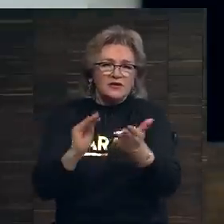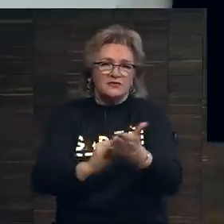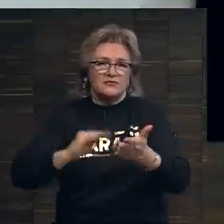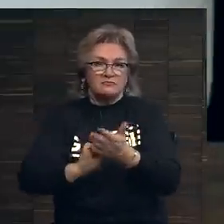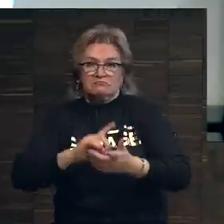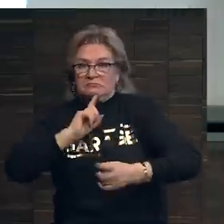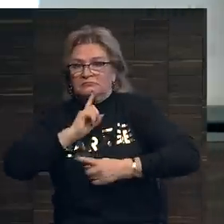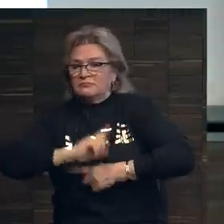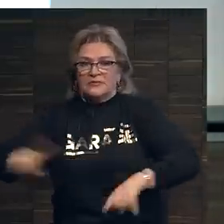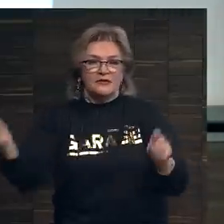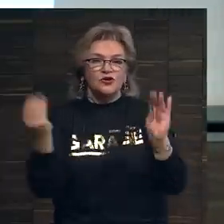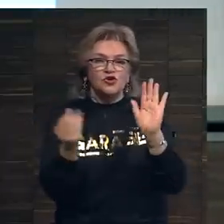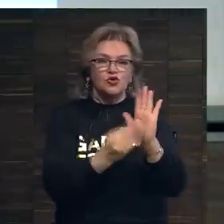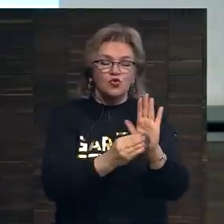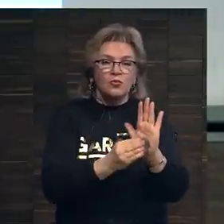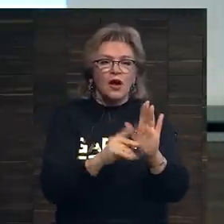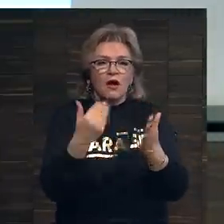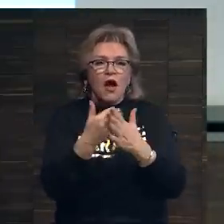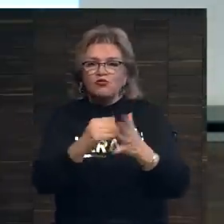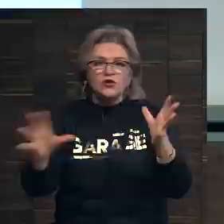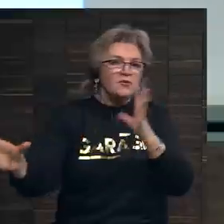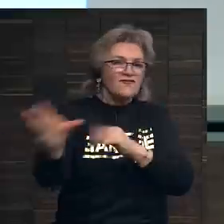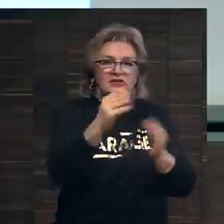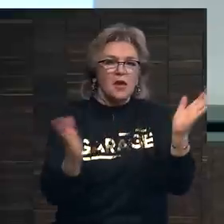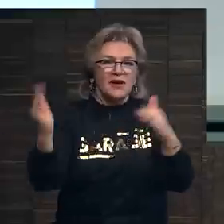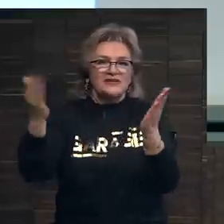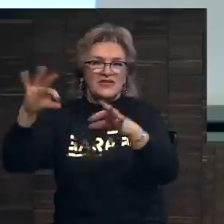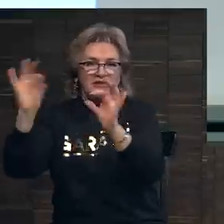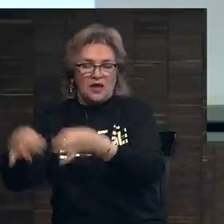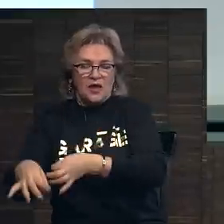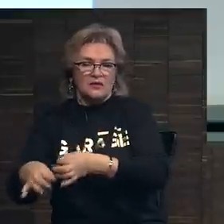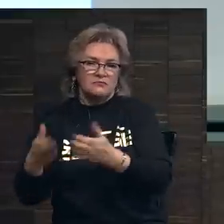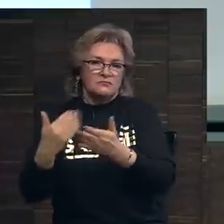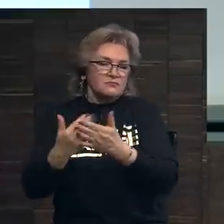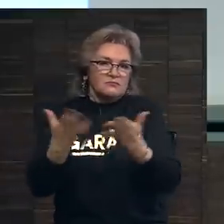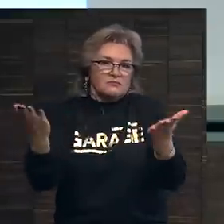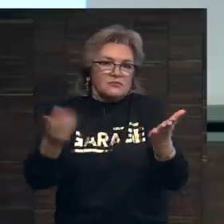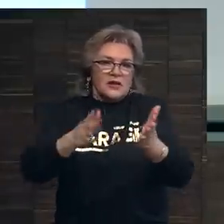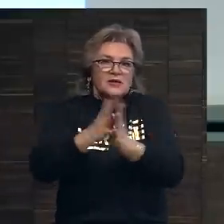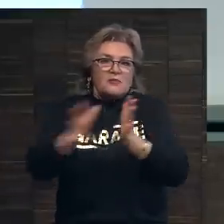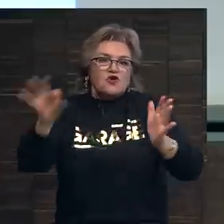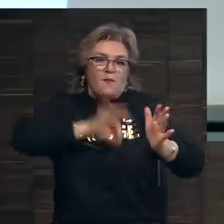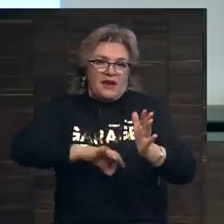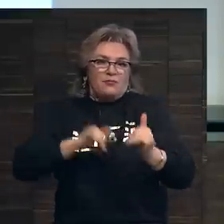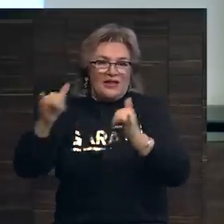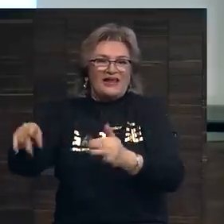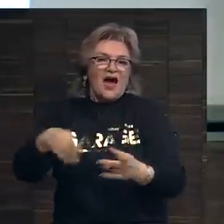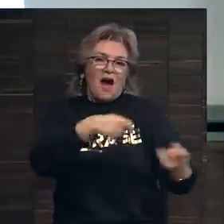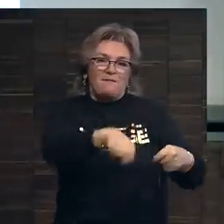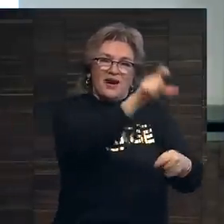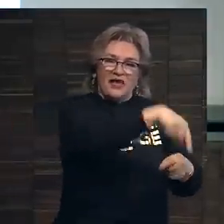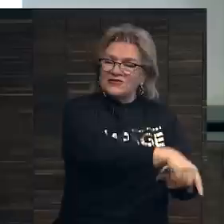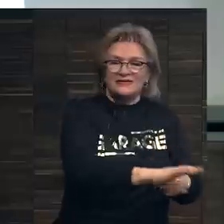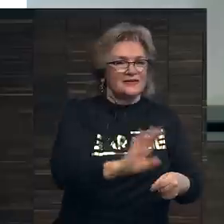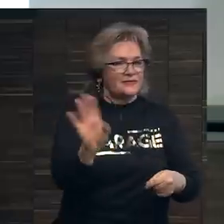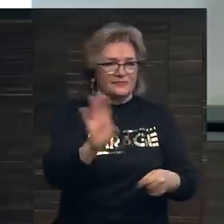невероятные суммы, что как будто все произведения уходят с гигантской прибылью для продавца, но это не так.